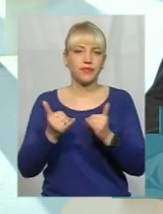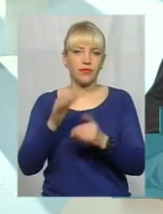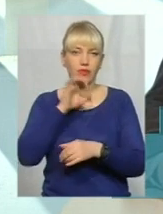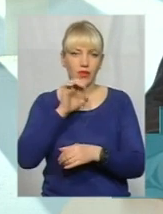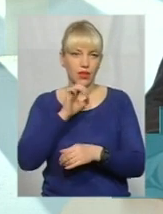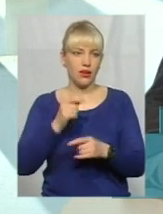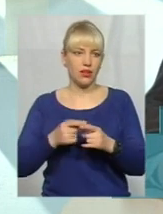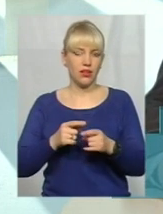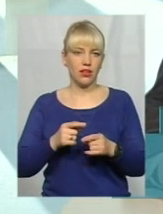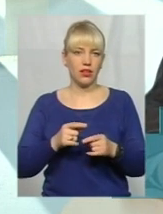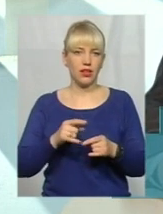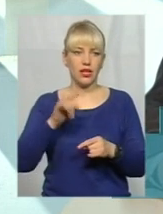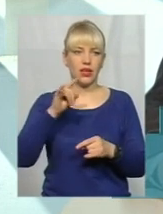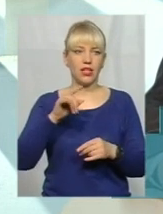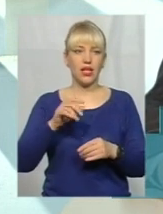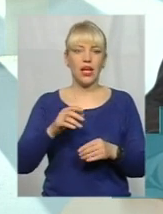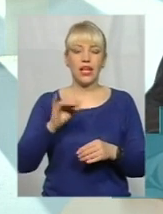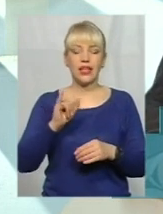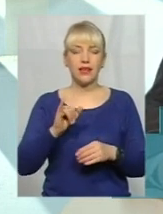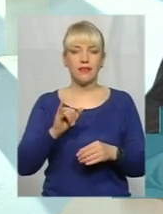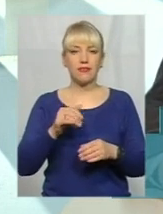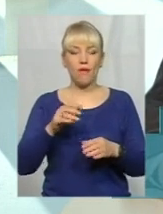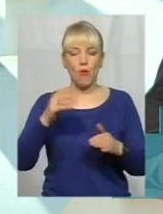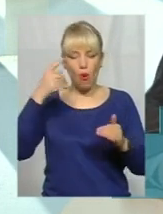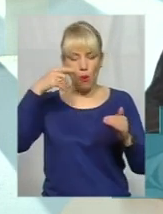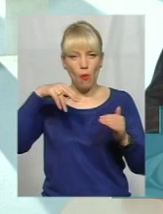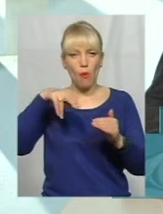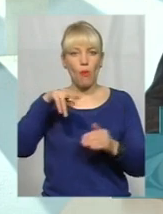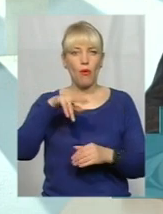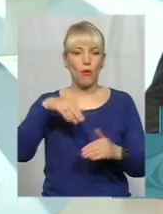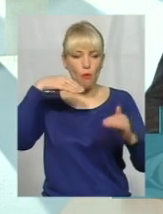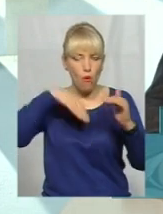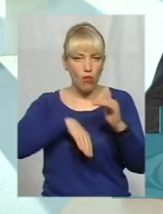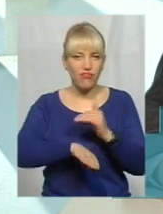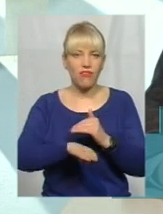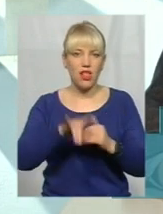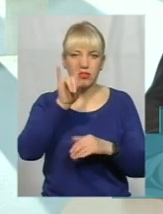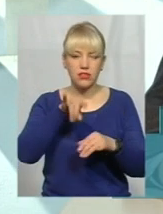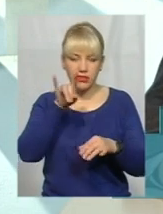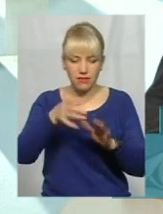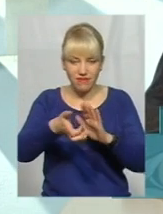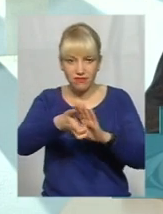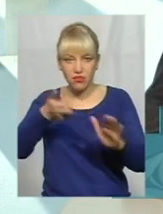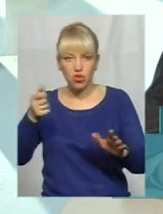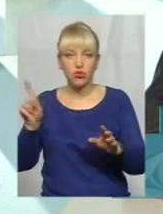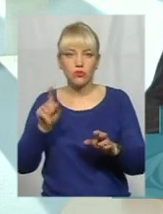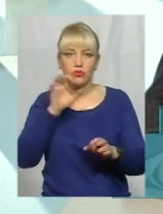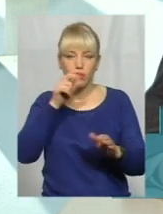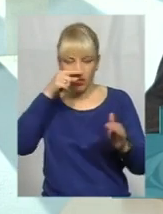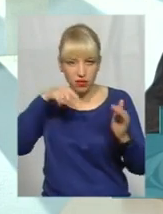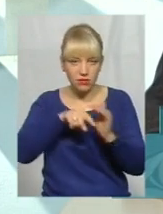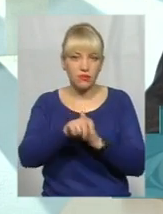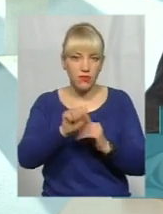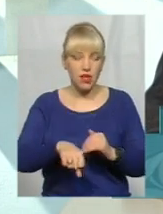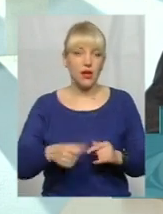винімають шибки з вікон в подвалах для того, щоб тварини там проживали. Інші мешканці до цього всього відносяться негативно,